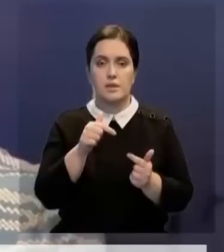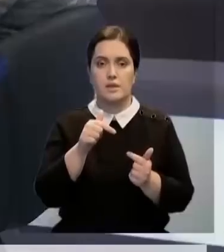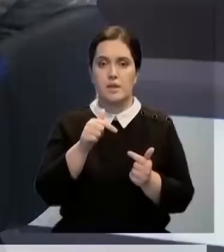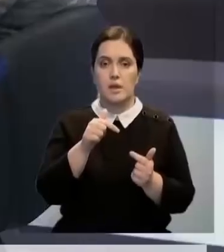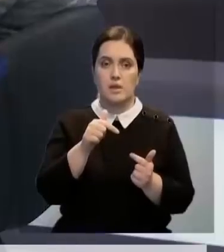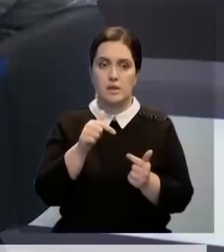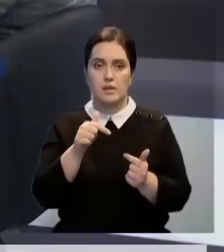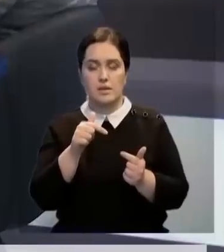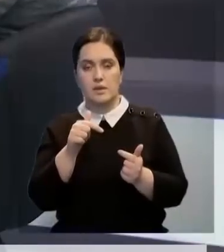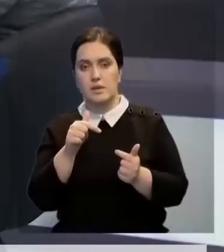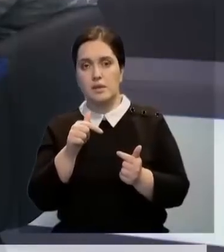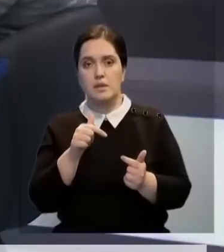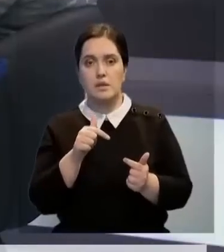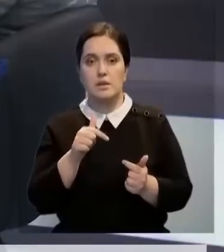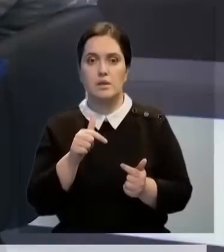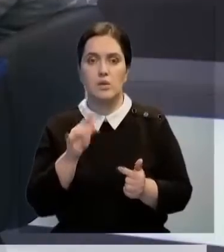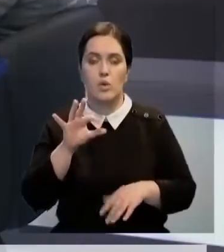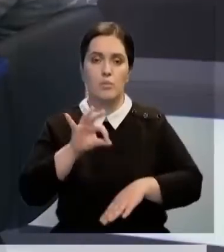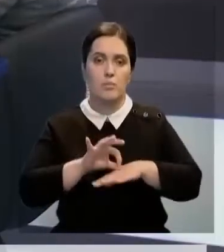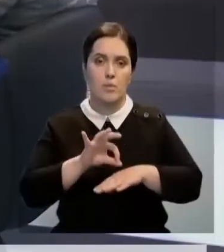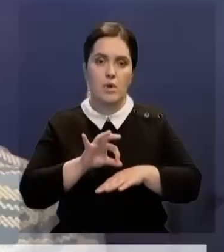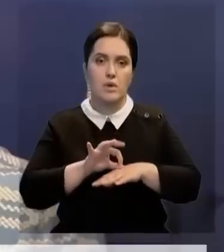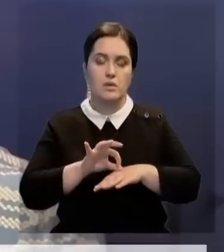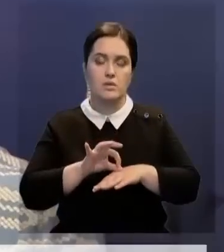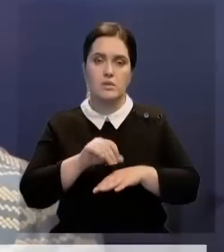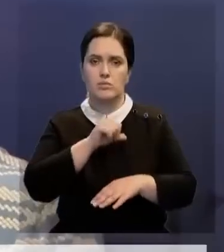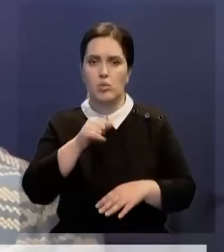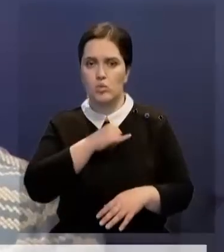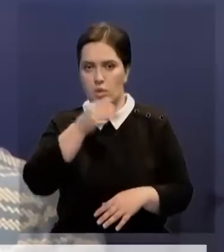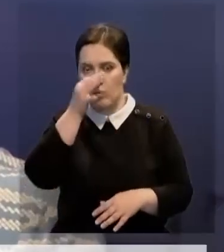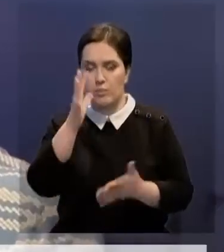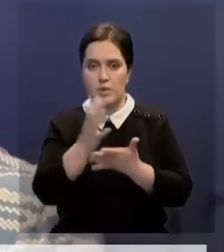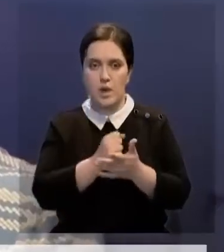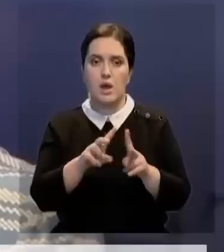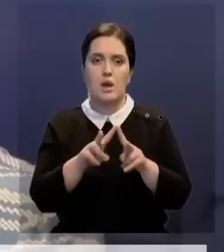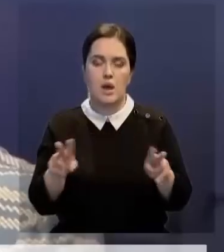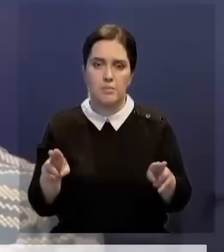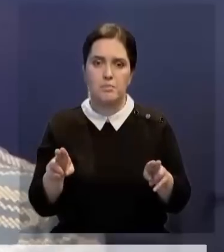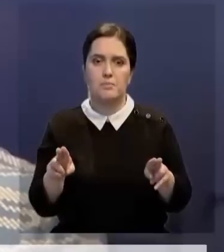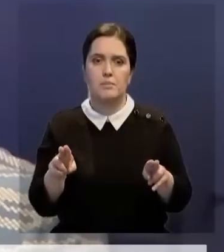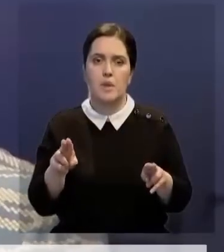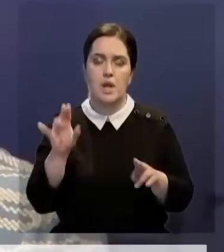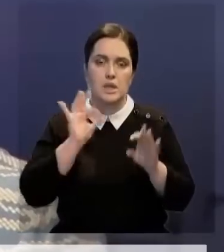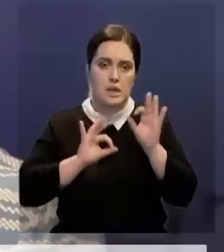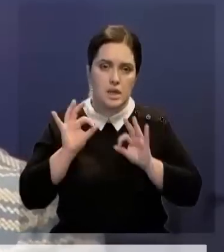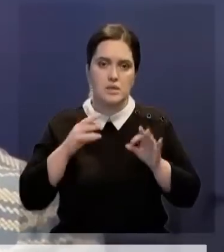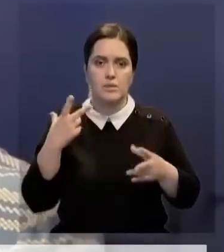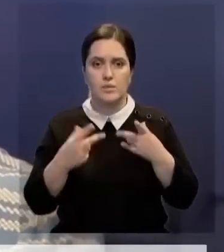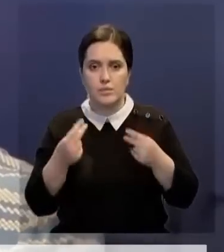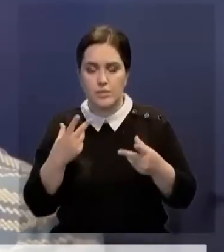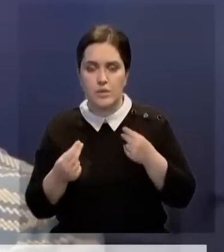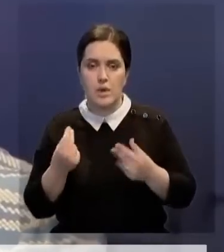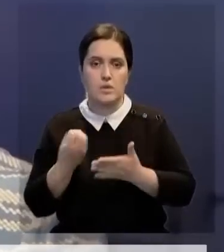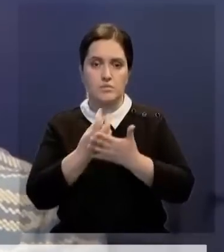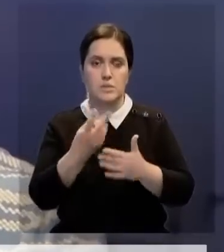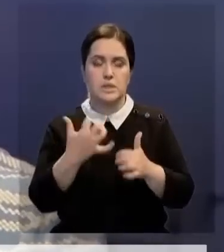опыт, который при лечении больных ковидом накопили мы сами. Те же самые лекарства, те же самые подходы, госпитализация со средней